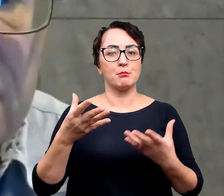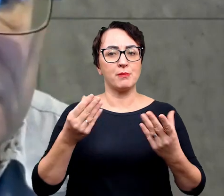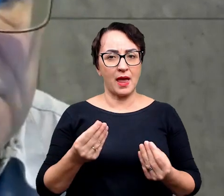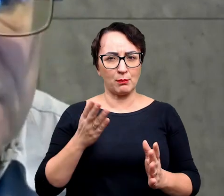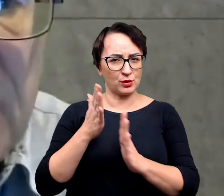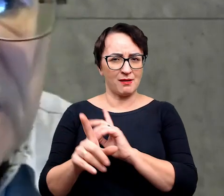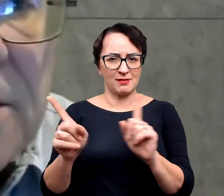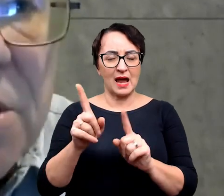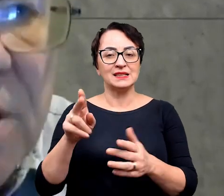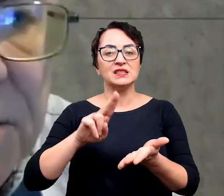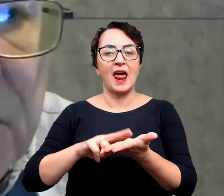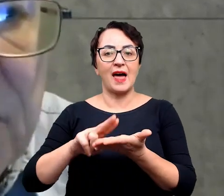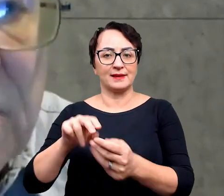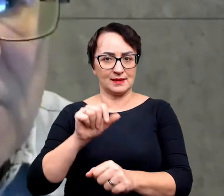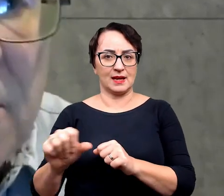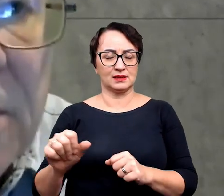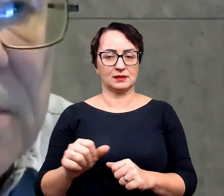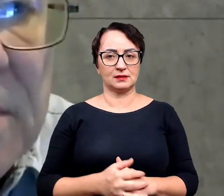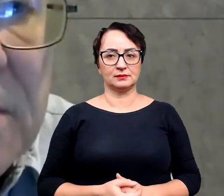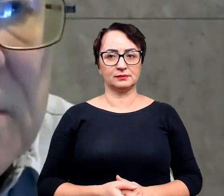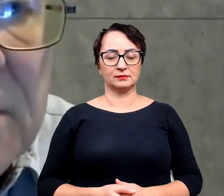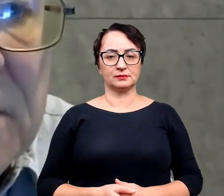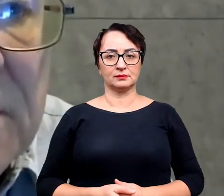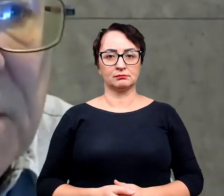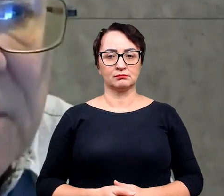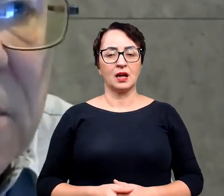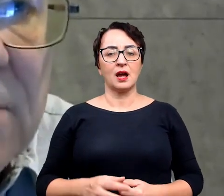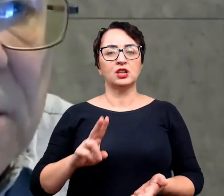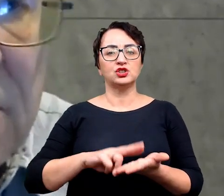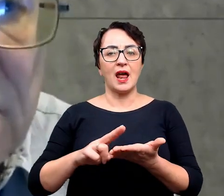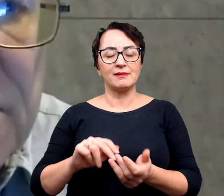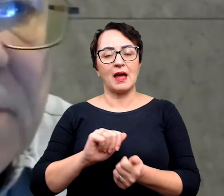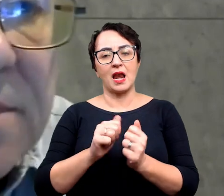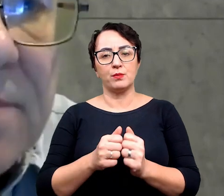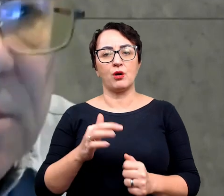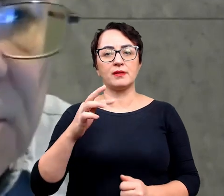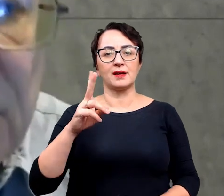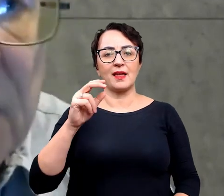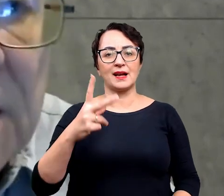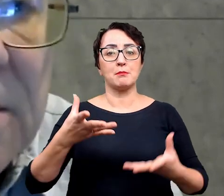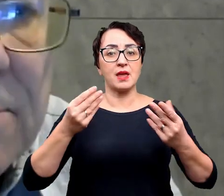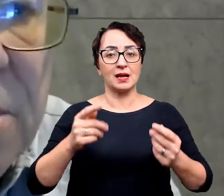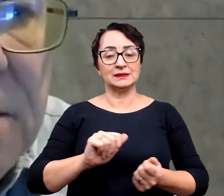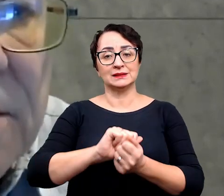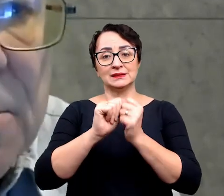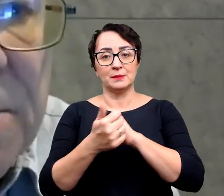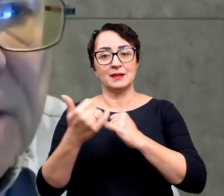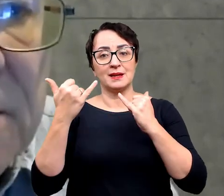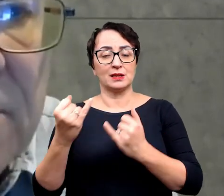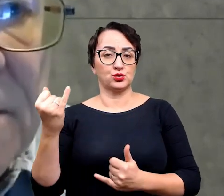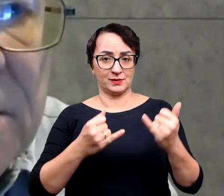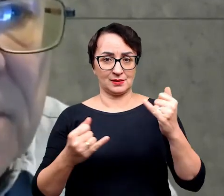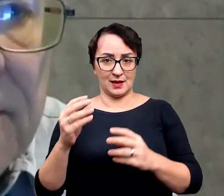bezpośrednio, co ślady, ewentualnie tkanki miękkie, które zostały zamienione przez inne